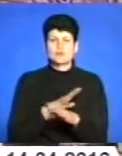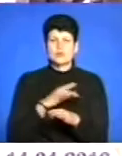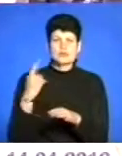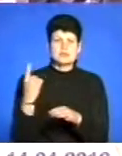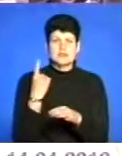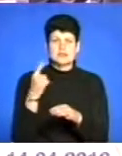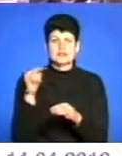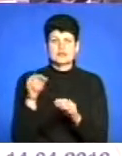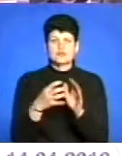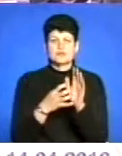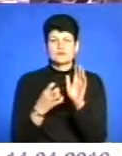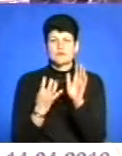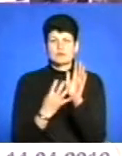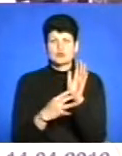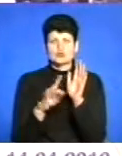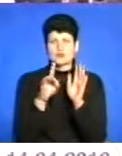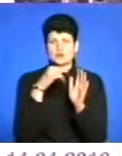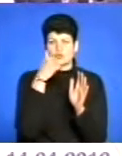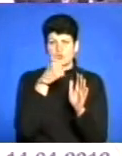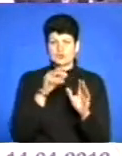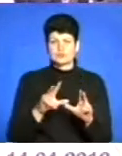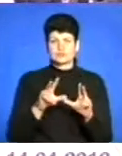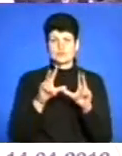1991 році присягнули на вірність Україні.